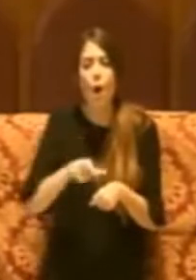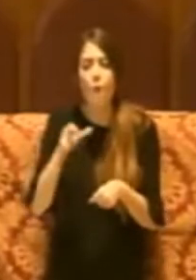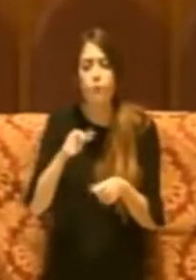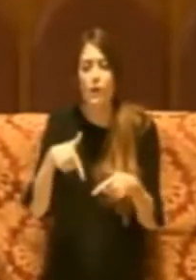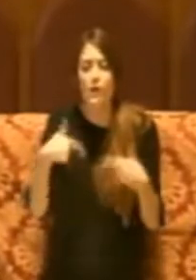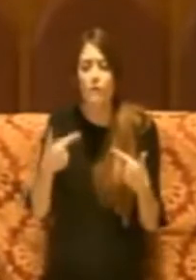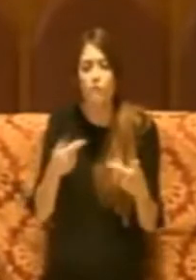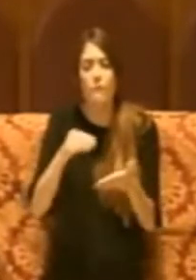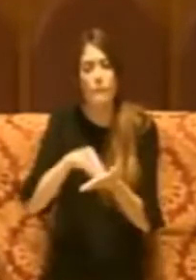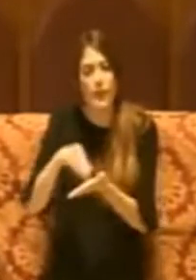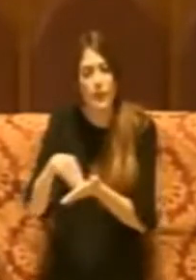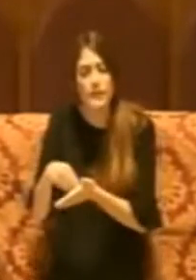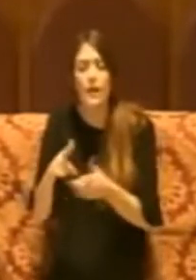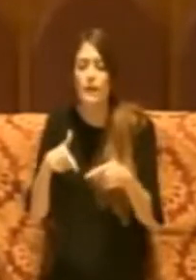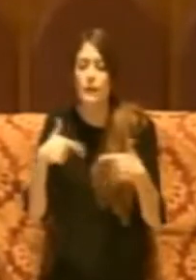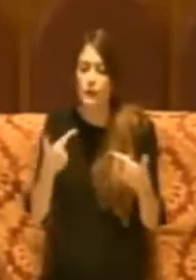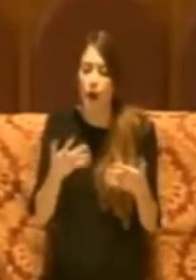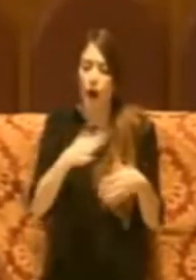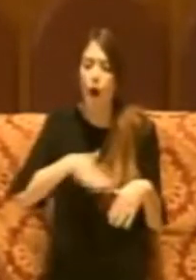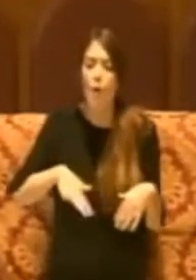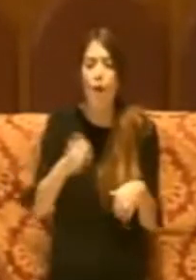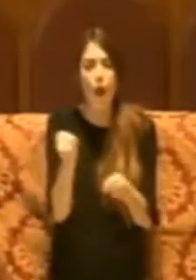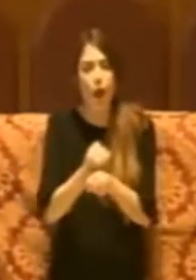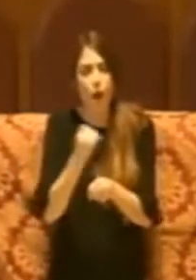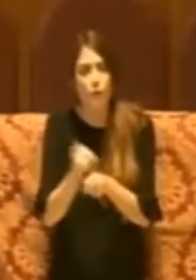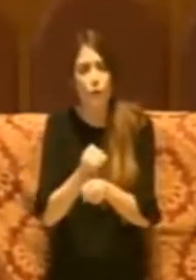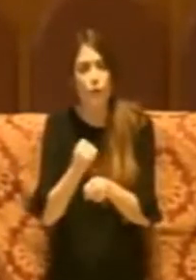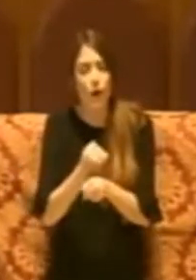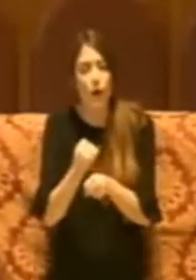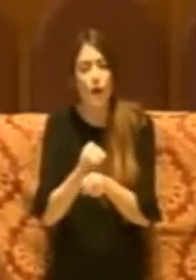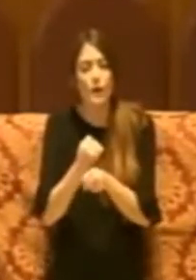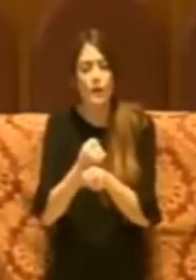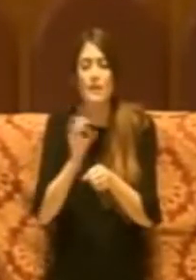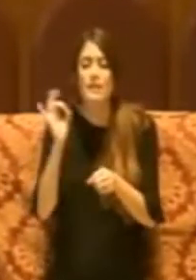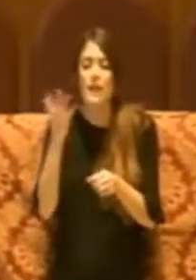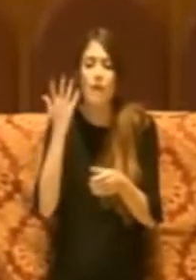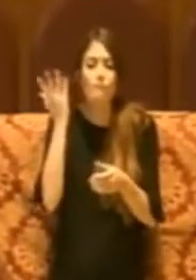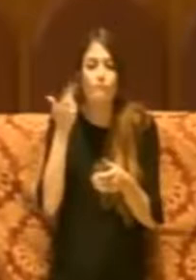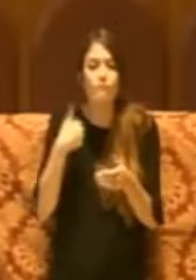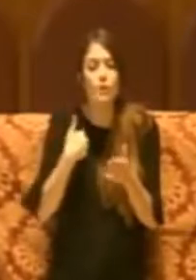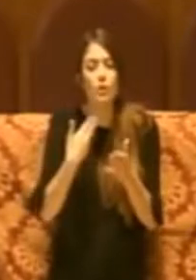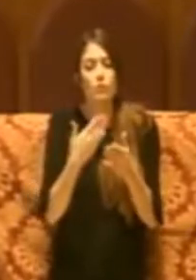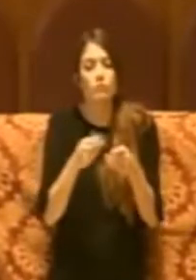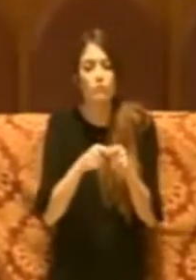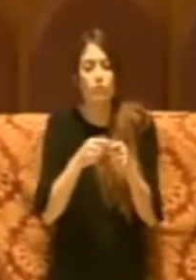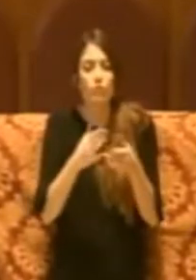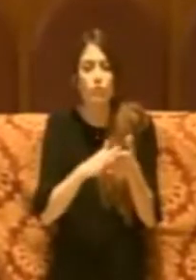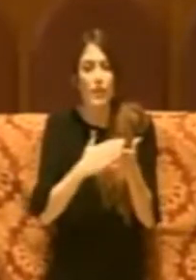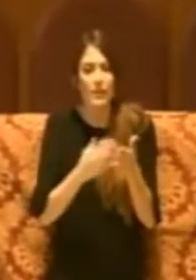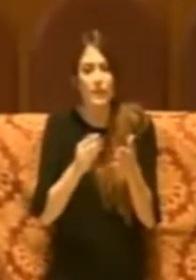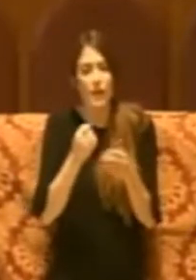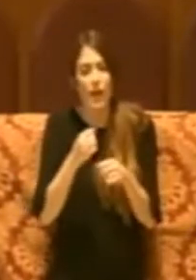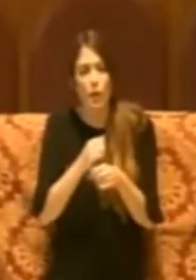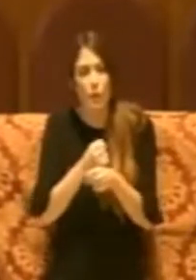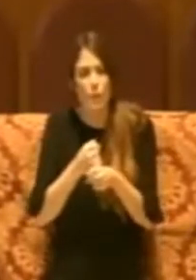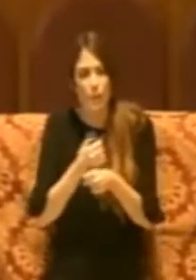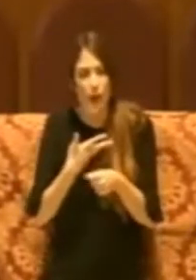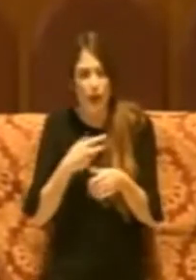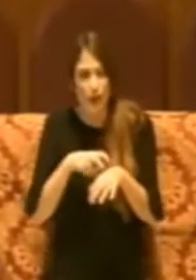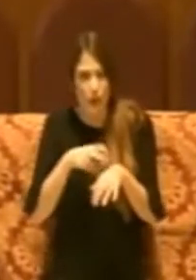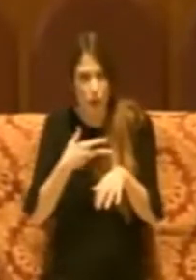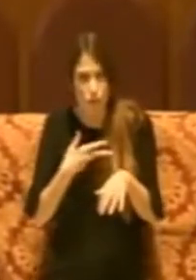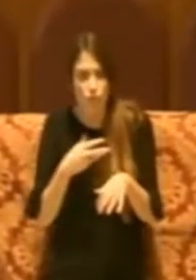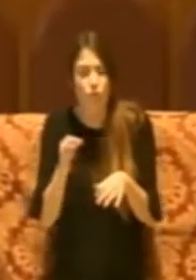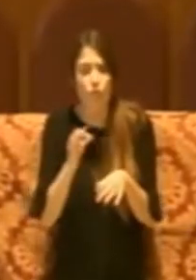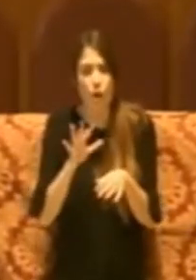permettere all'Aula di lavorare se non giustificati da certificato medico o da missione. Punto. Questa è la situazione.